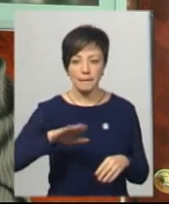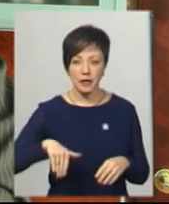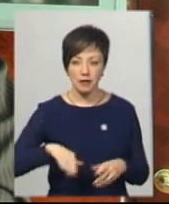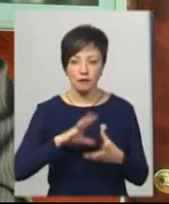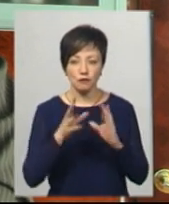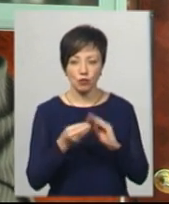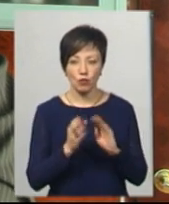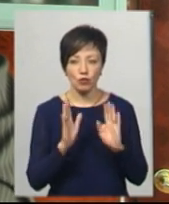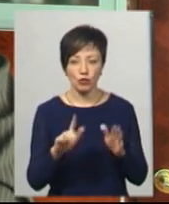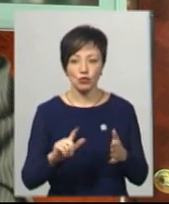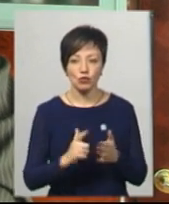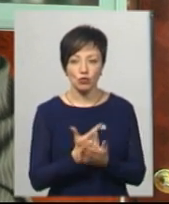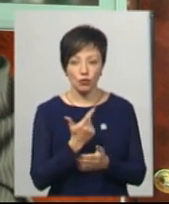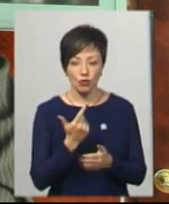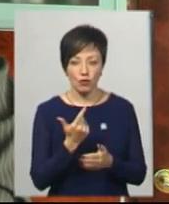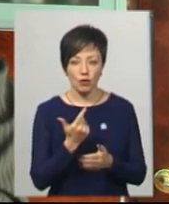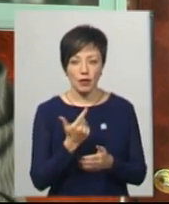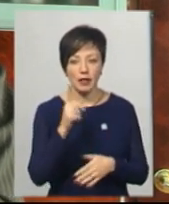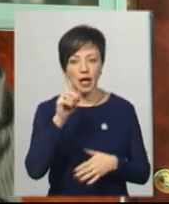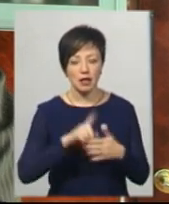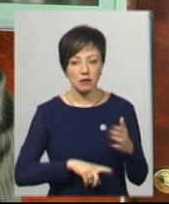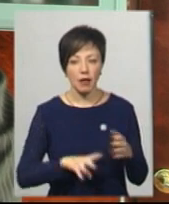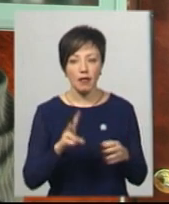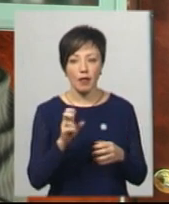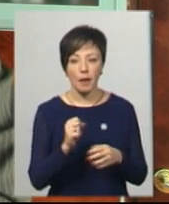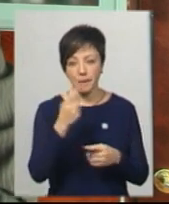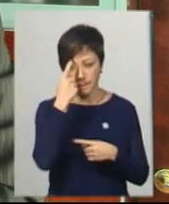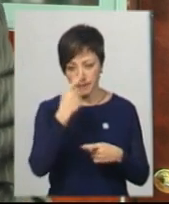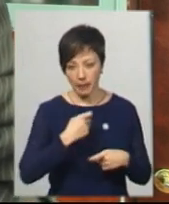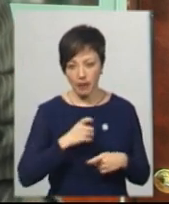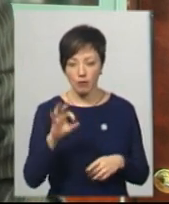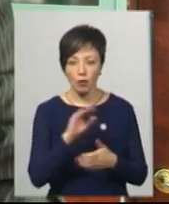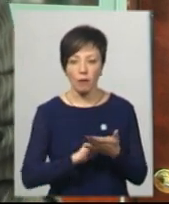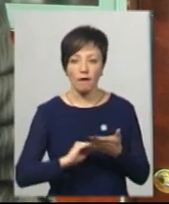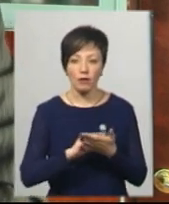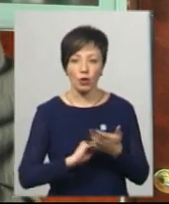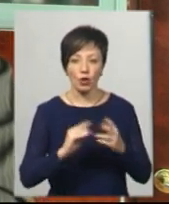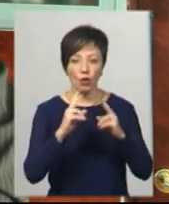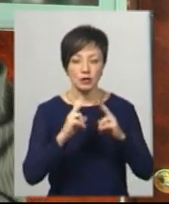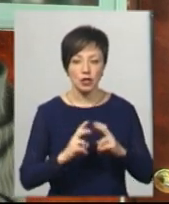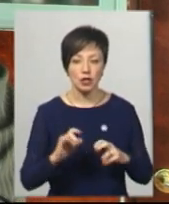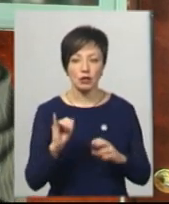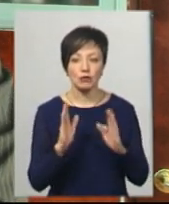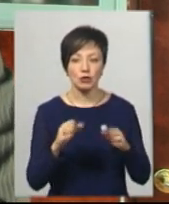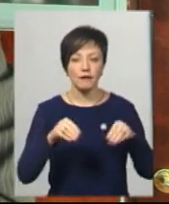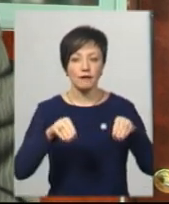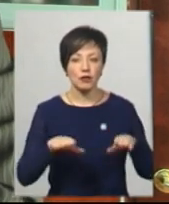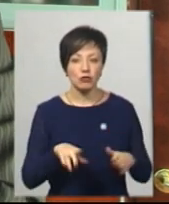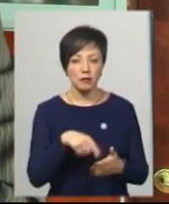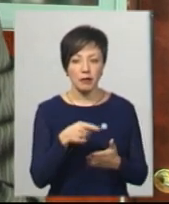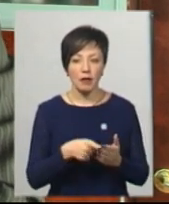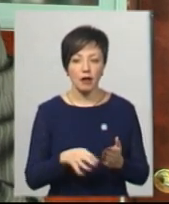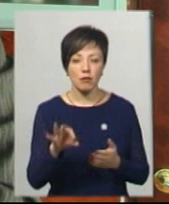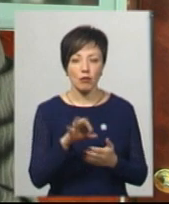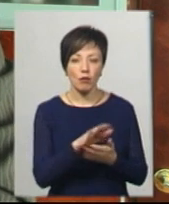буде знову ж таки, надіємося, направлена нам інформація про повторне їх обстеження і буде вирішуватись питання про